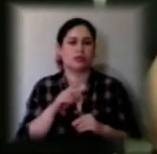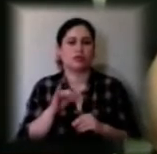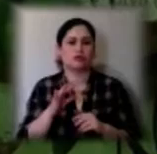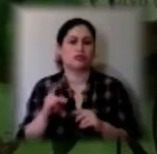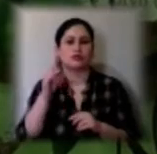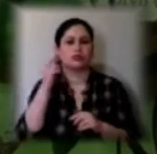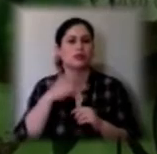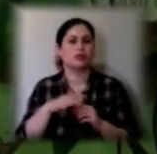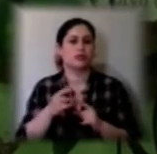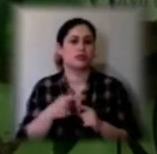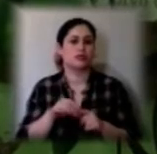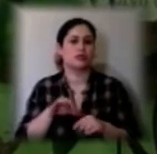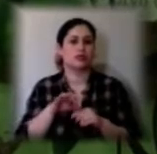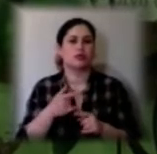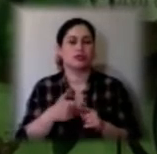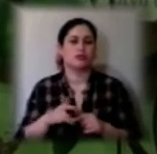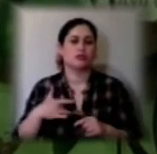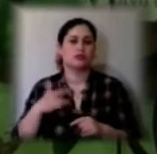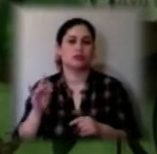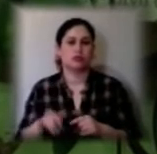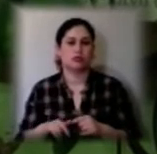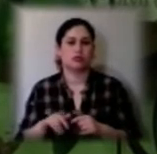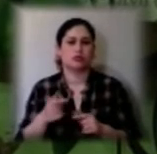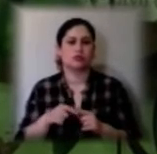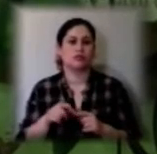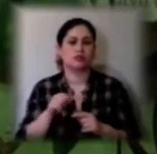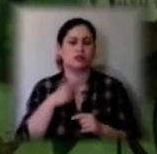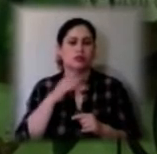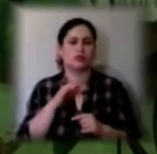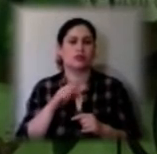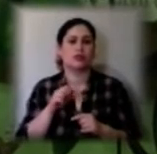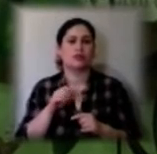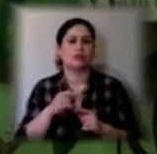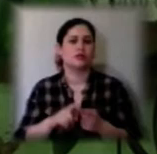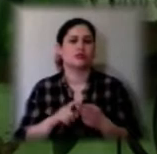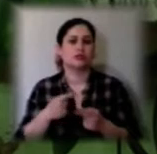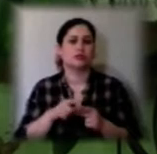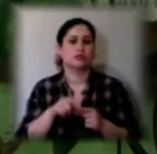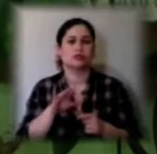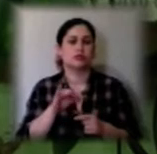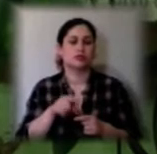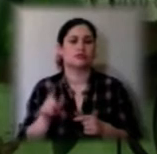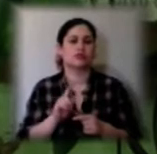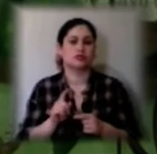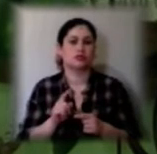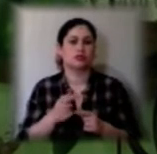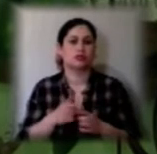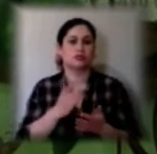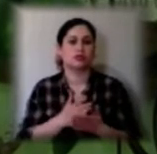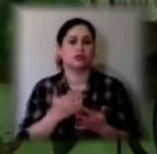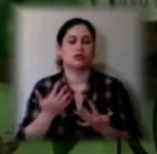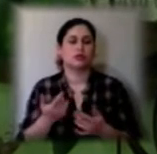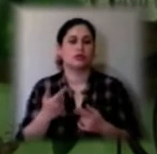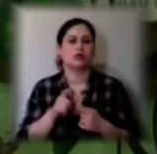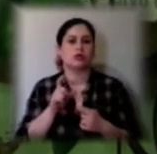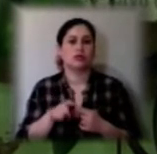запровадження більш строгих, як я казав, мір. Воно пов'язане так саме з тим, що є деяка кількість